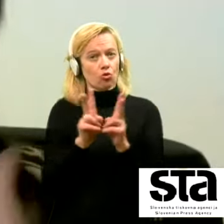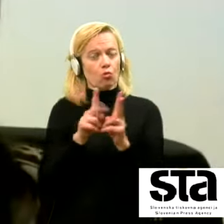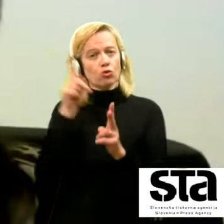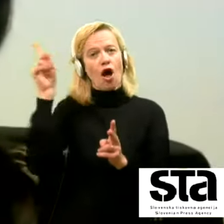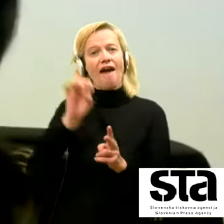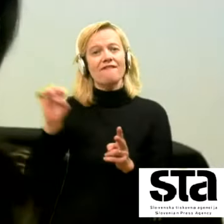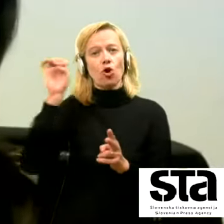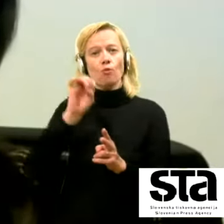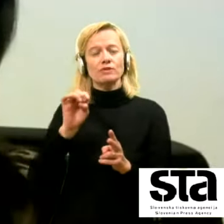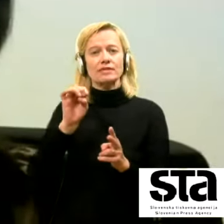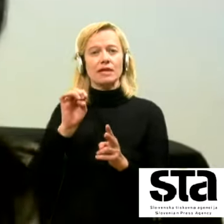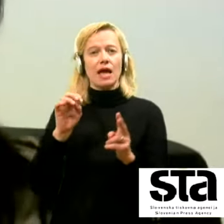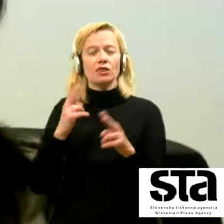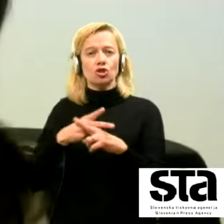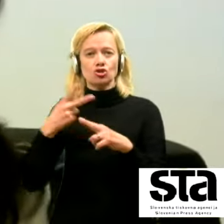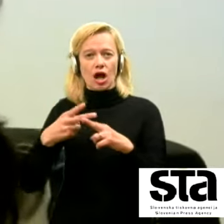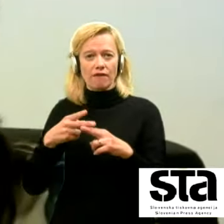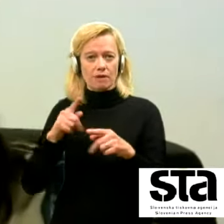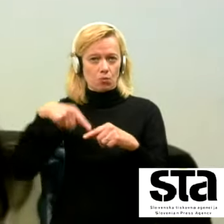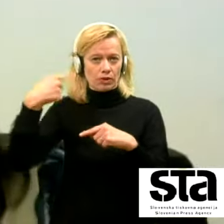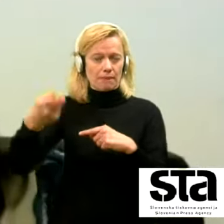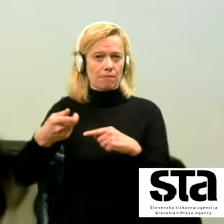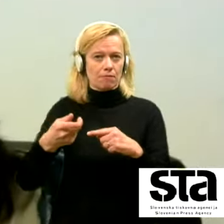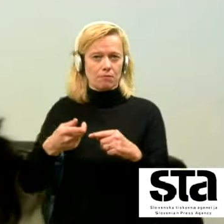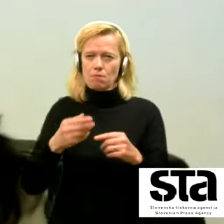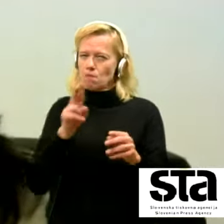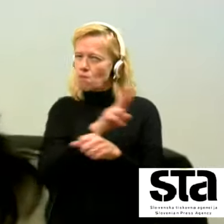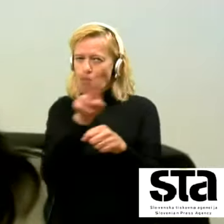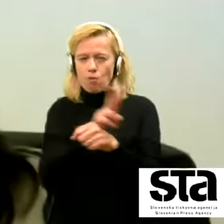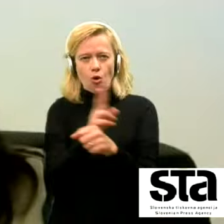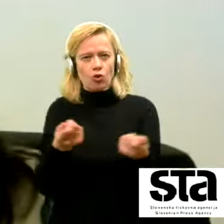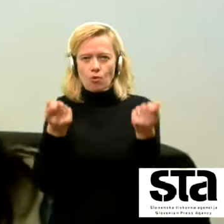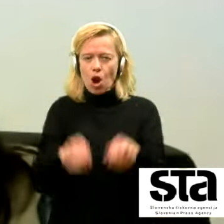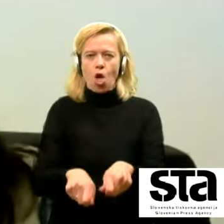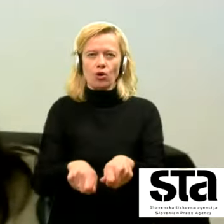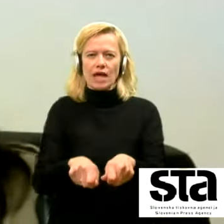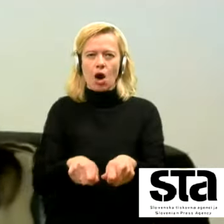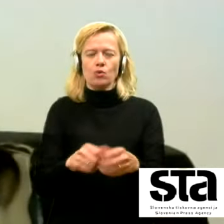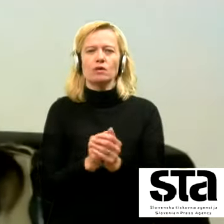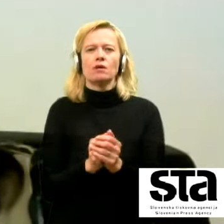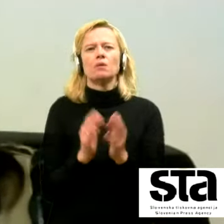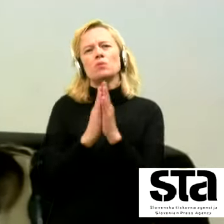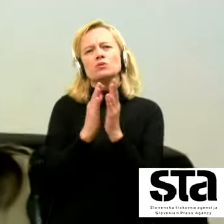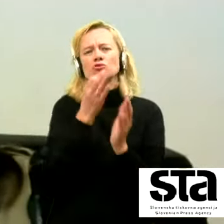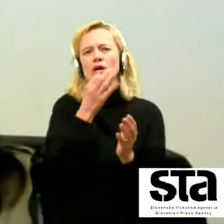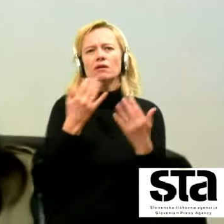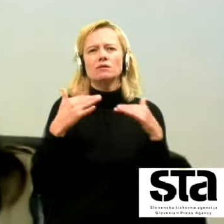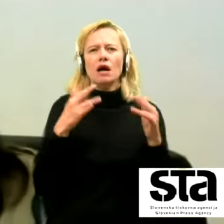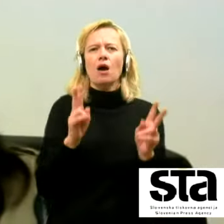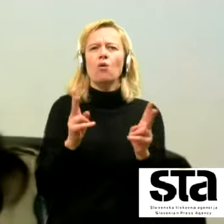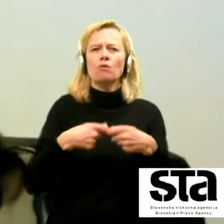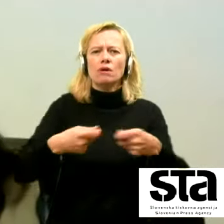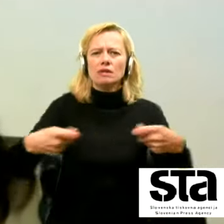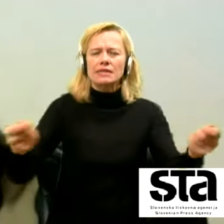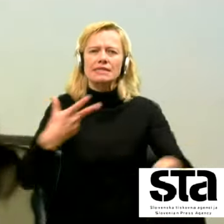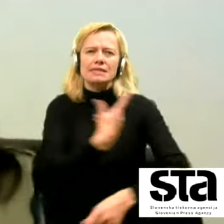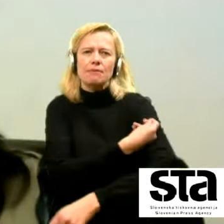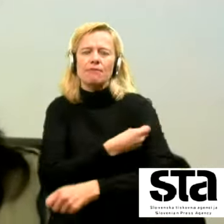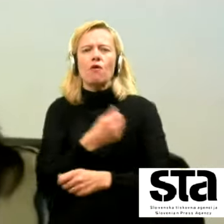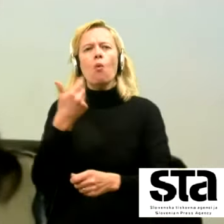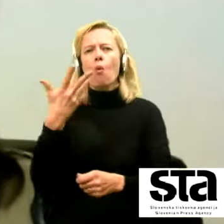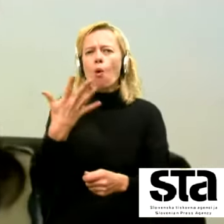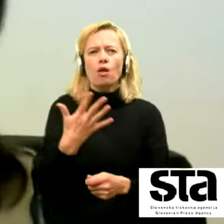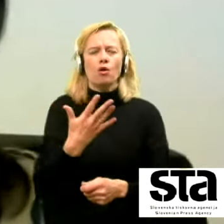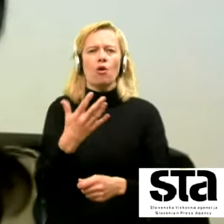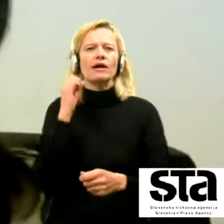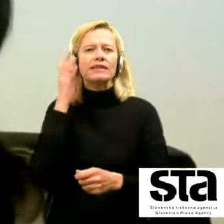unije, popolnemo lockdownu. Če lahko malo tudi razdelate, kako bo izgledalo to razdelevanje cepiva, koliko dosk